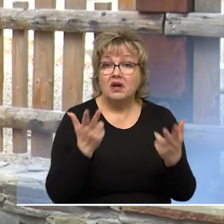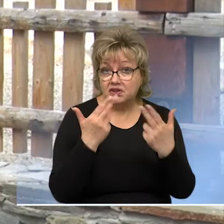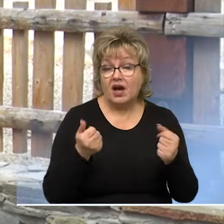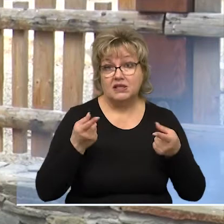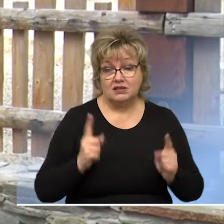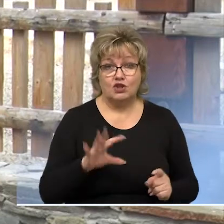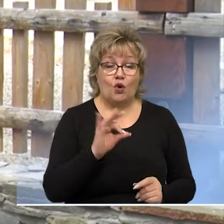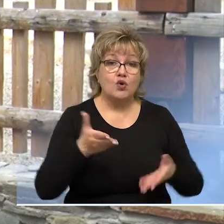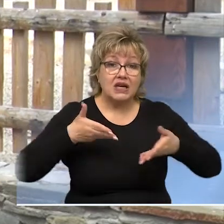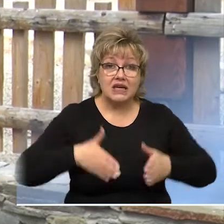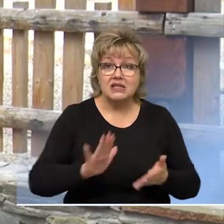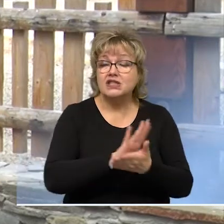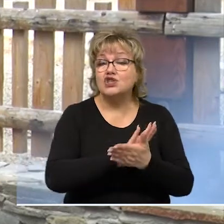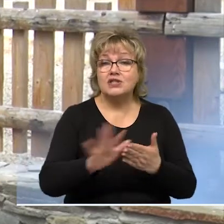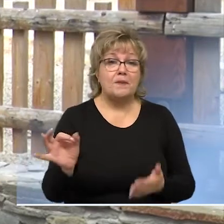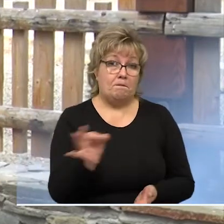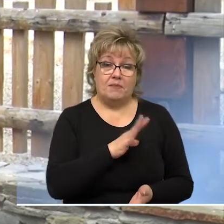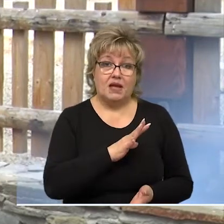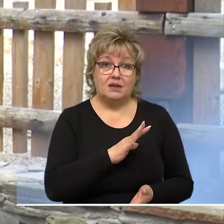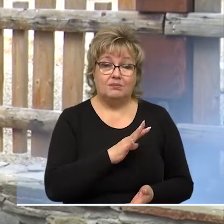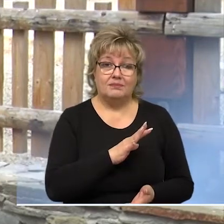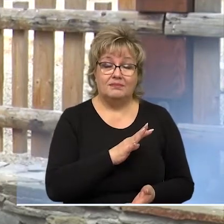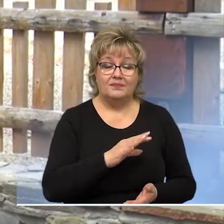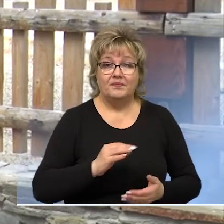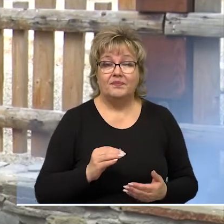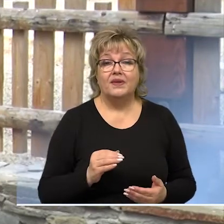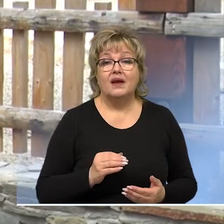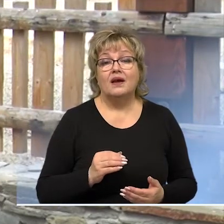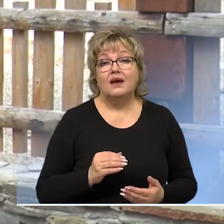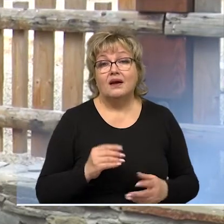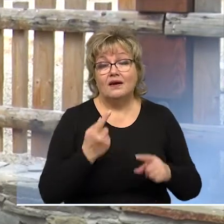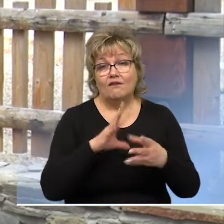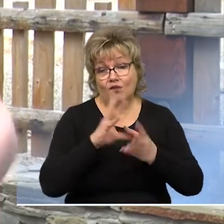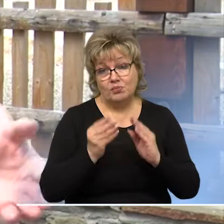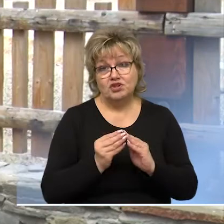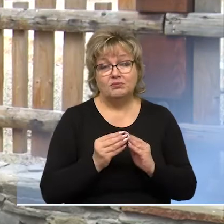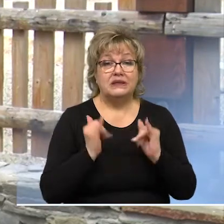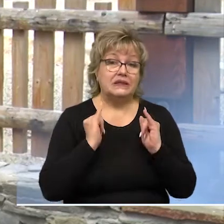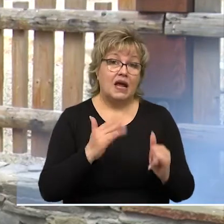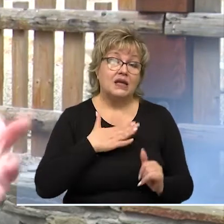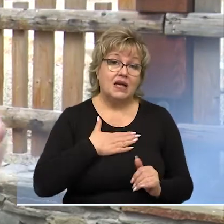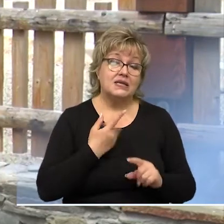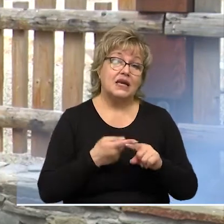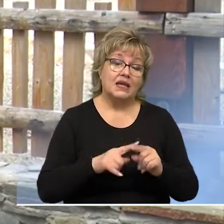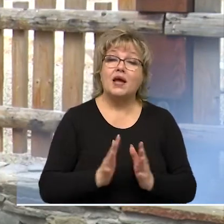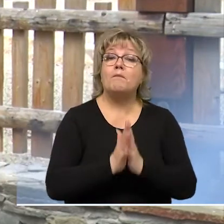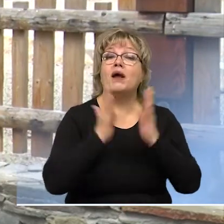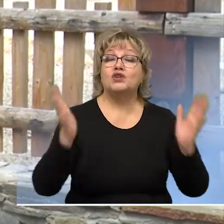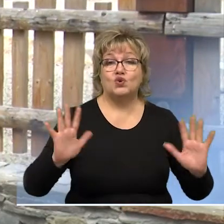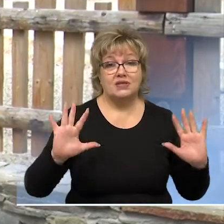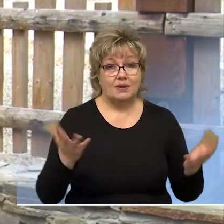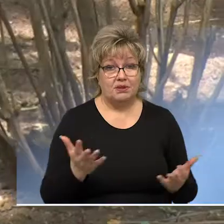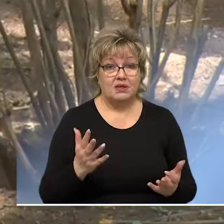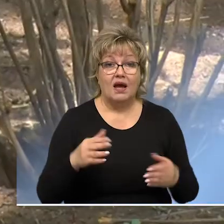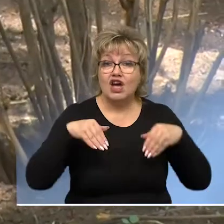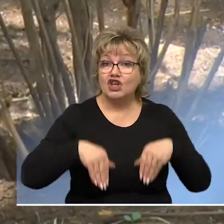И да, действительно, он родился абсолютно белым, он родился альбиносом. В общем-то, для нас это большое